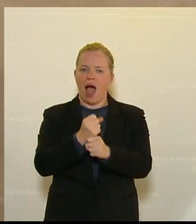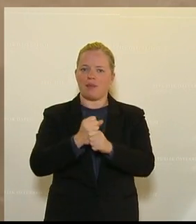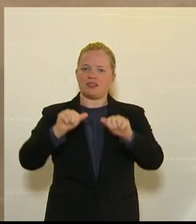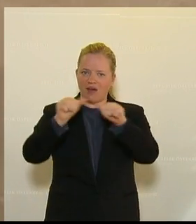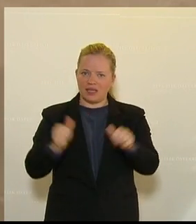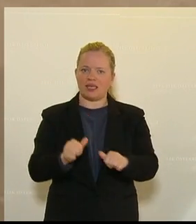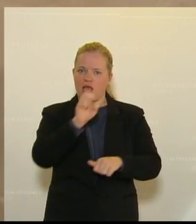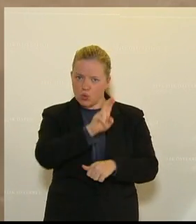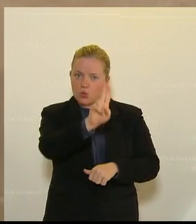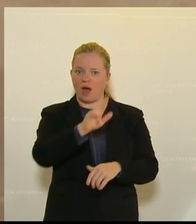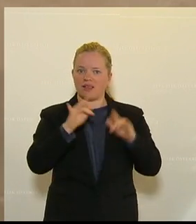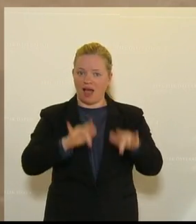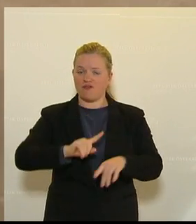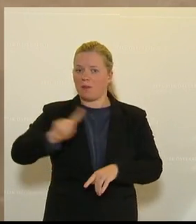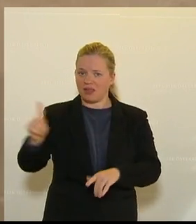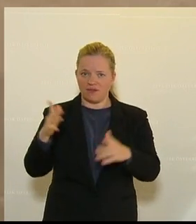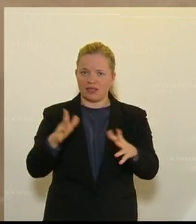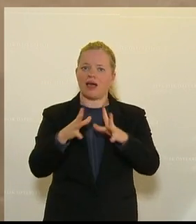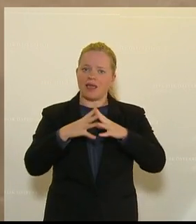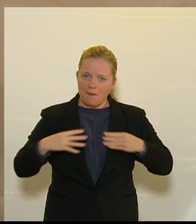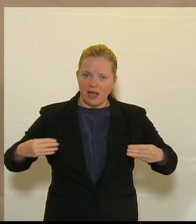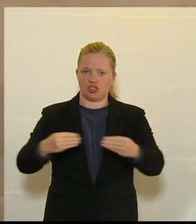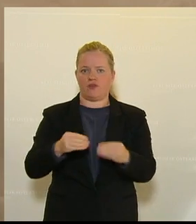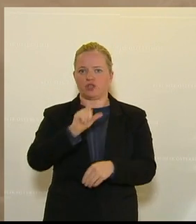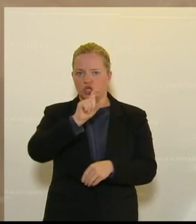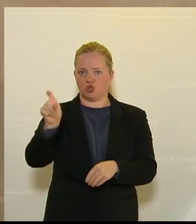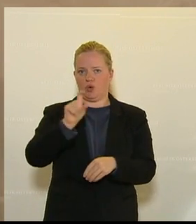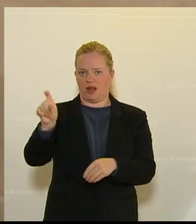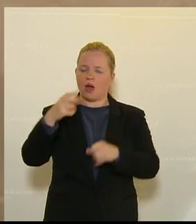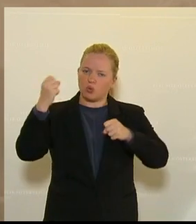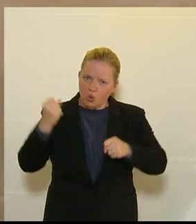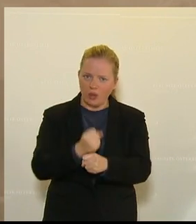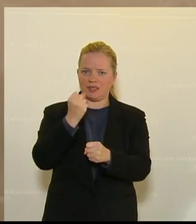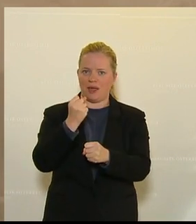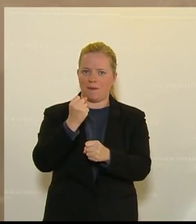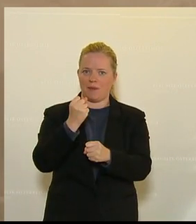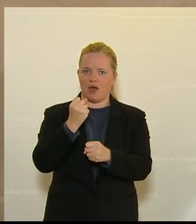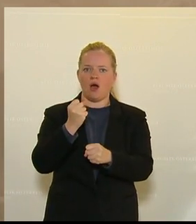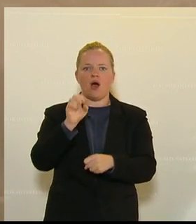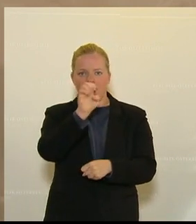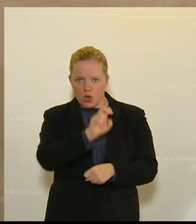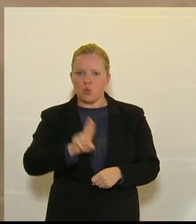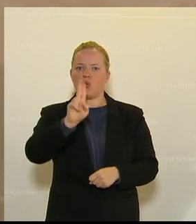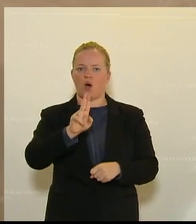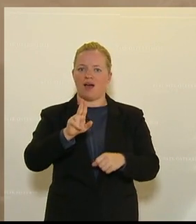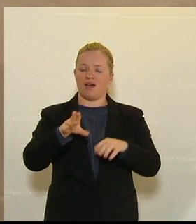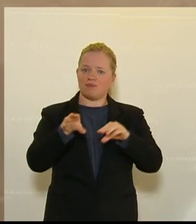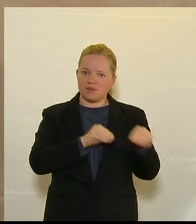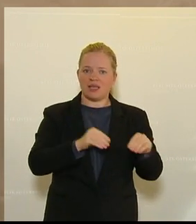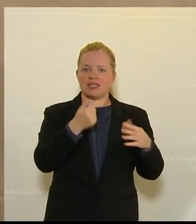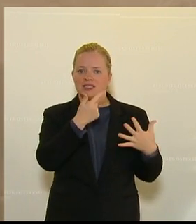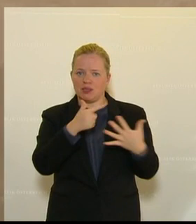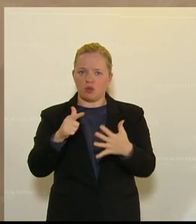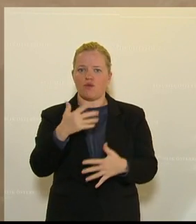verbietet nämlich eine Vergemeinschaftung der Schulden. Und trotzdem nimmt die Europäische Union 750